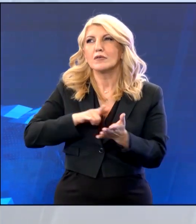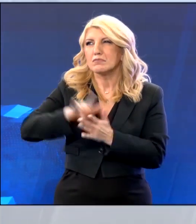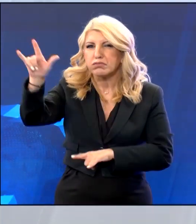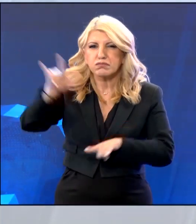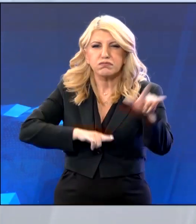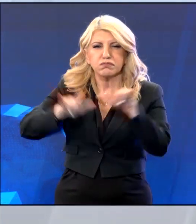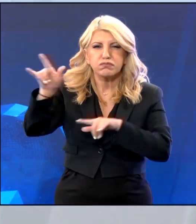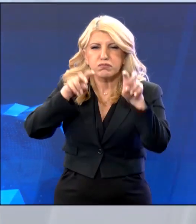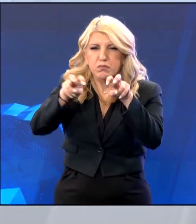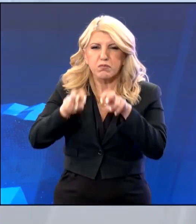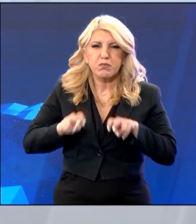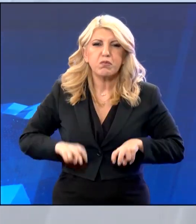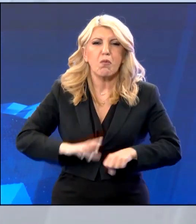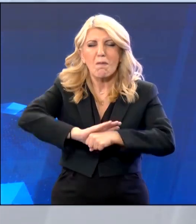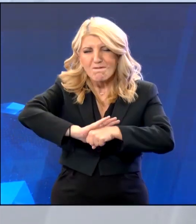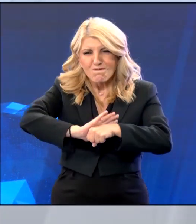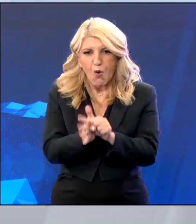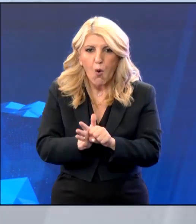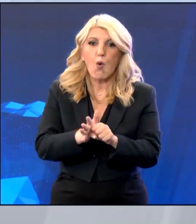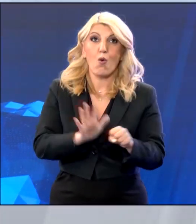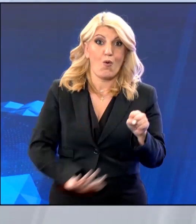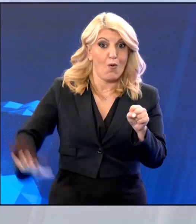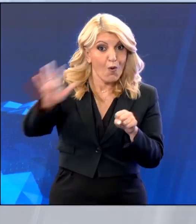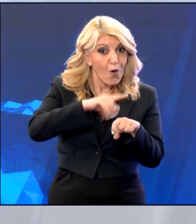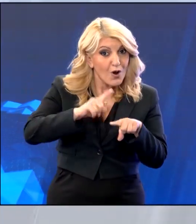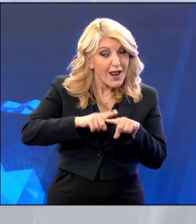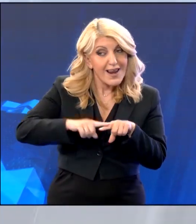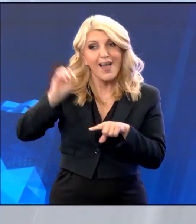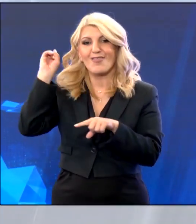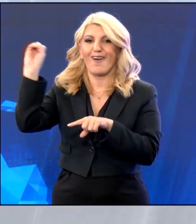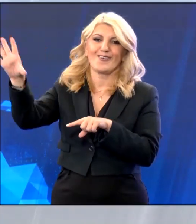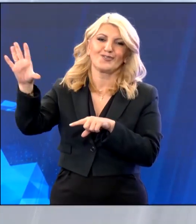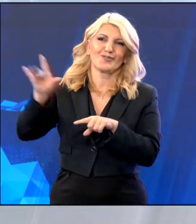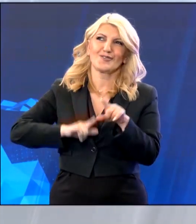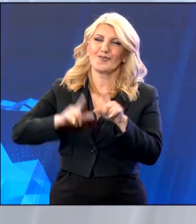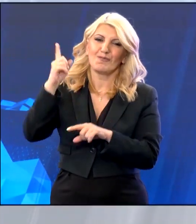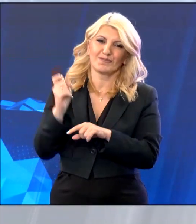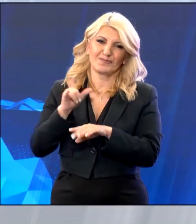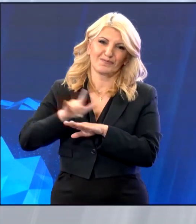υψηλές πληρότητες τόσο στο δίκτυο εσωτερικού όσο και στο δίκτυο εξωτερικού.